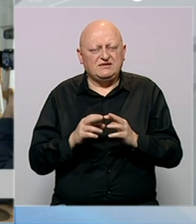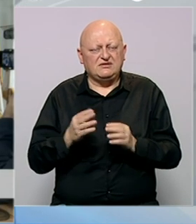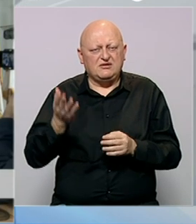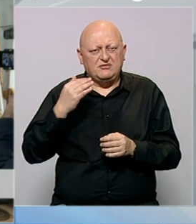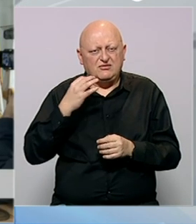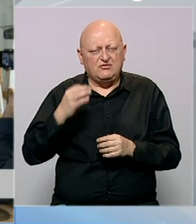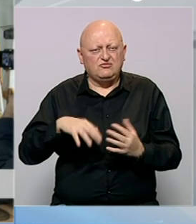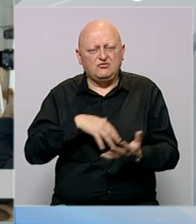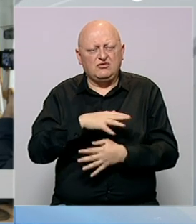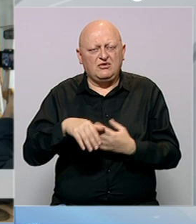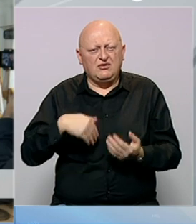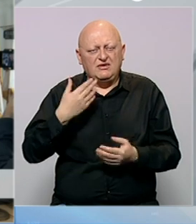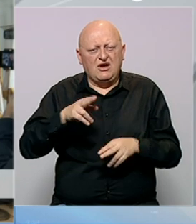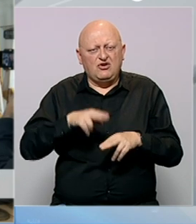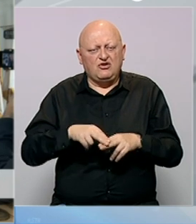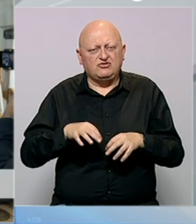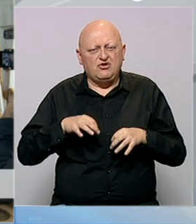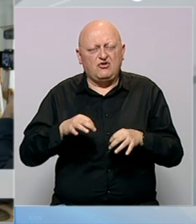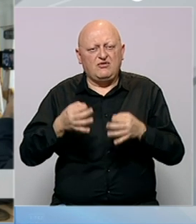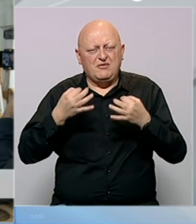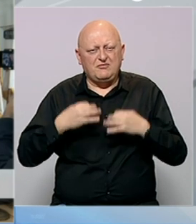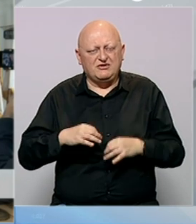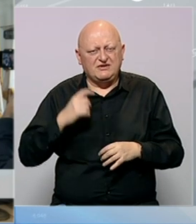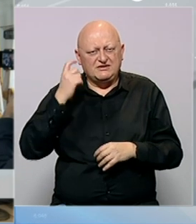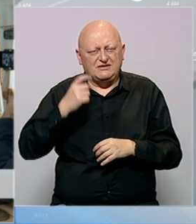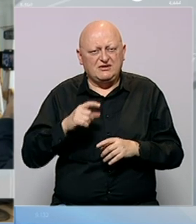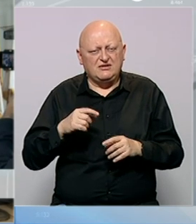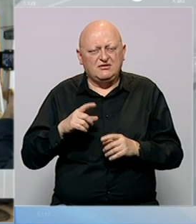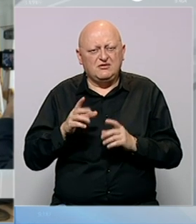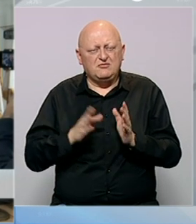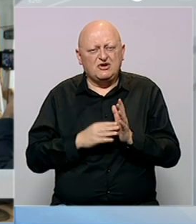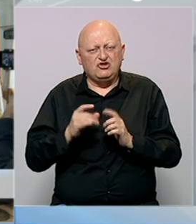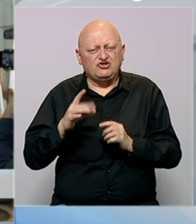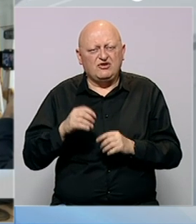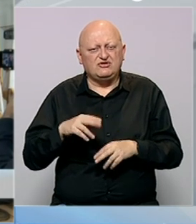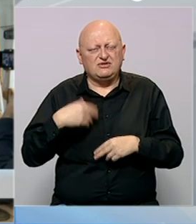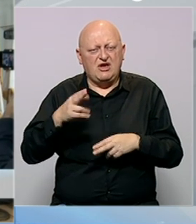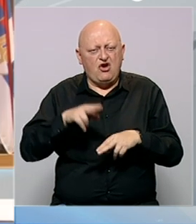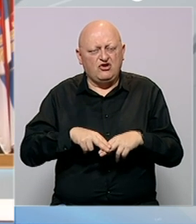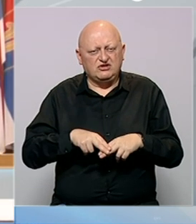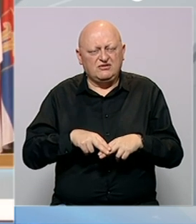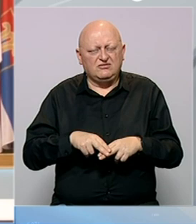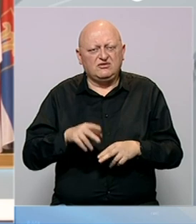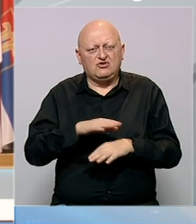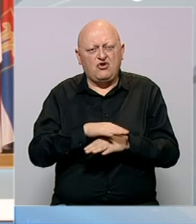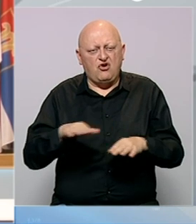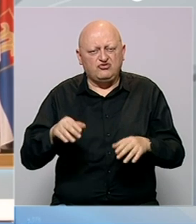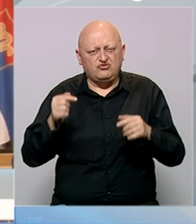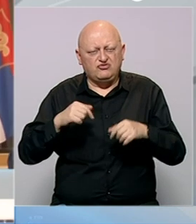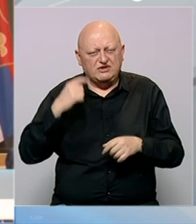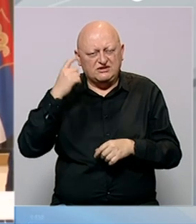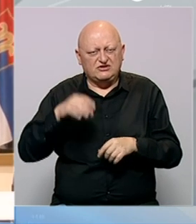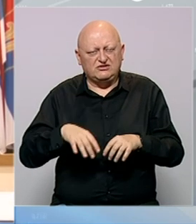prethodnih dana burno. Nakon ostavke kompletnog predsjedništva stranke, lider partije Mirko Šarović potvrdio je ostavku. Do okončanja unutar